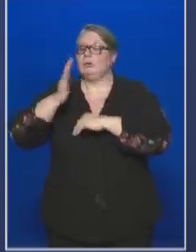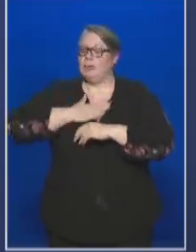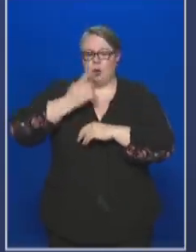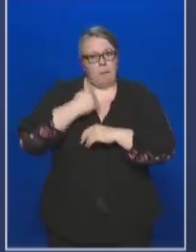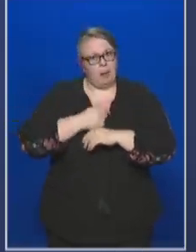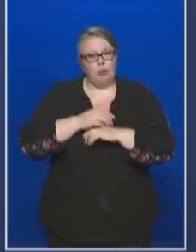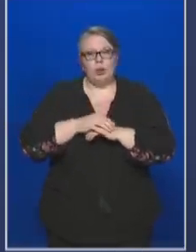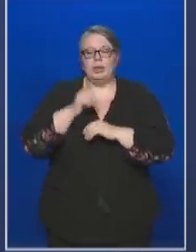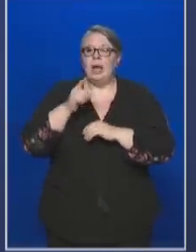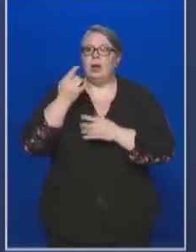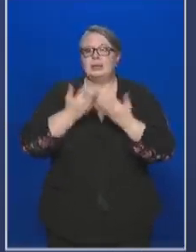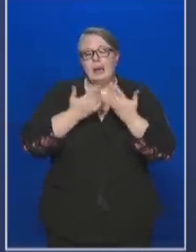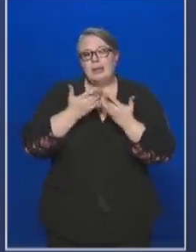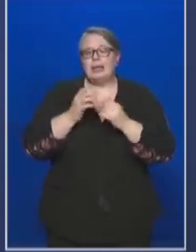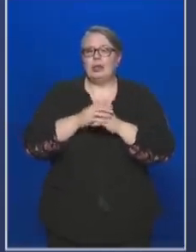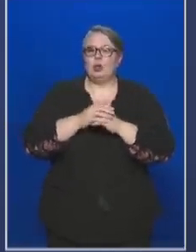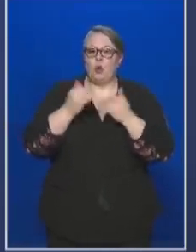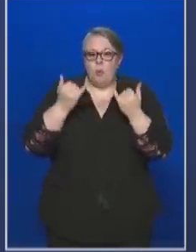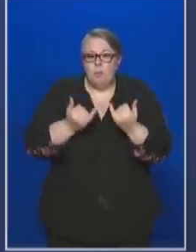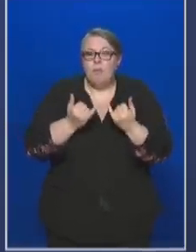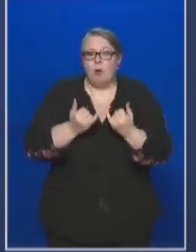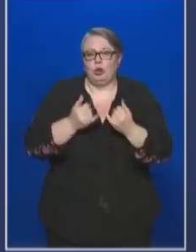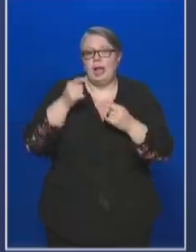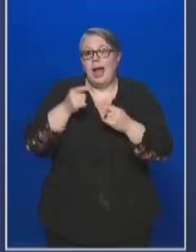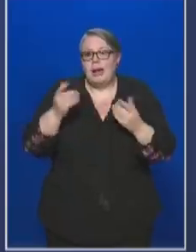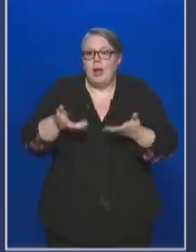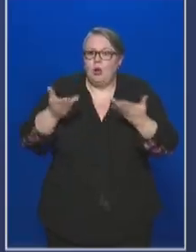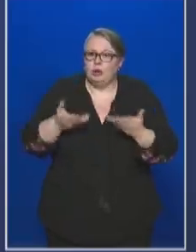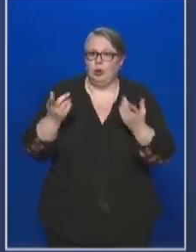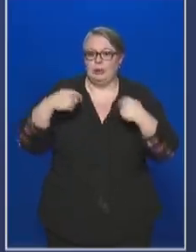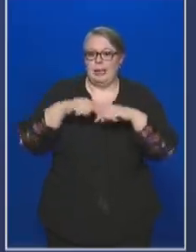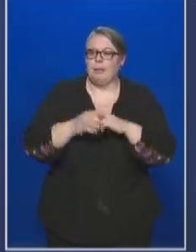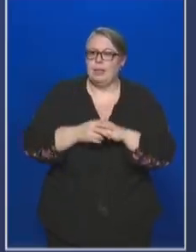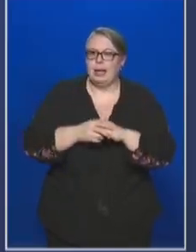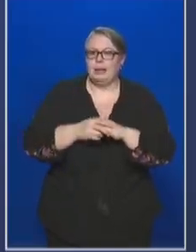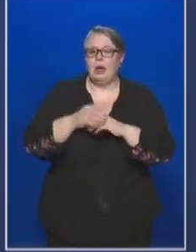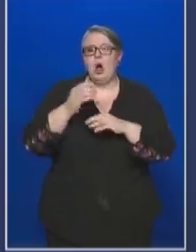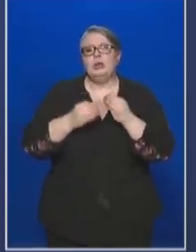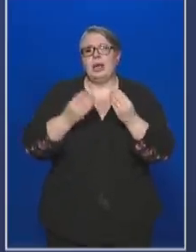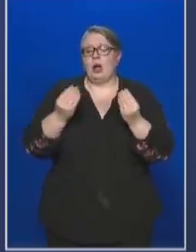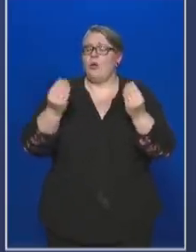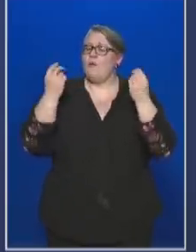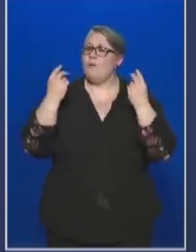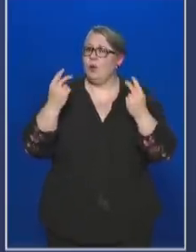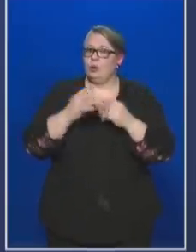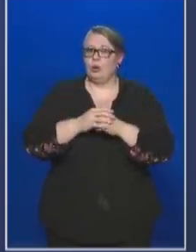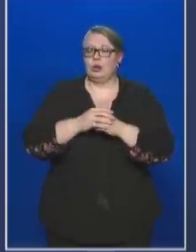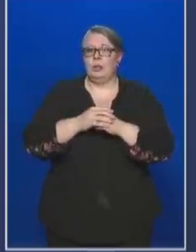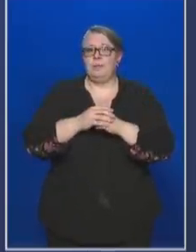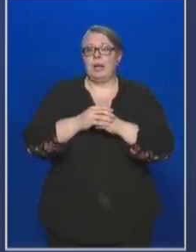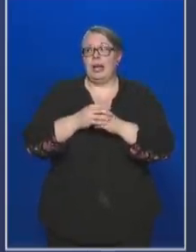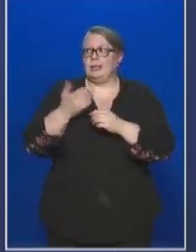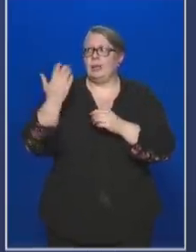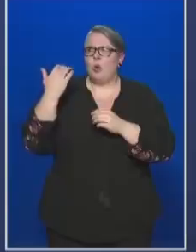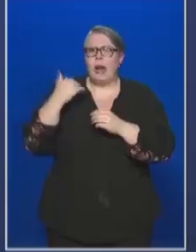de a számítások azok most erre ösztönöznek minket. Ez azért is nagyon fontos, ez egy